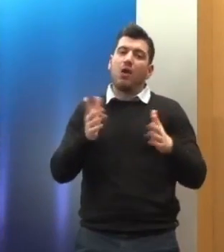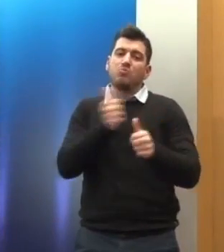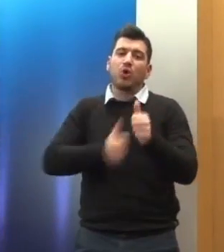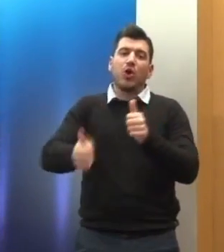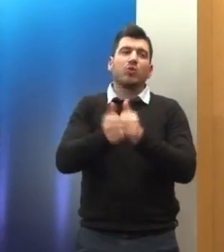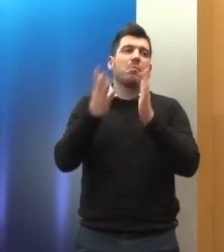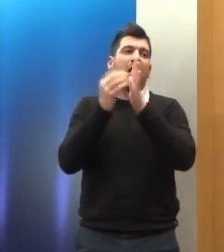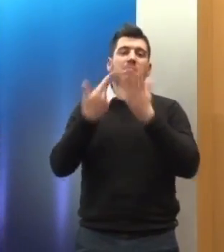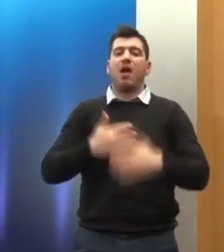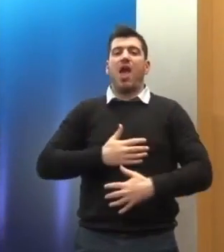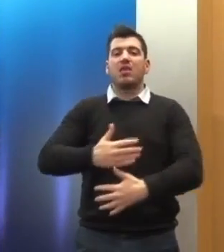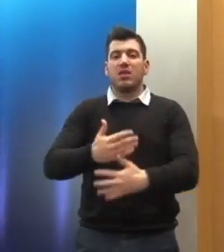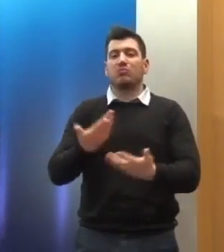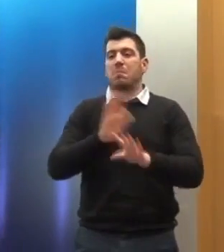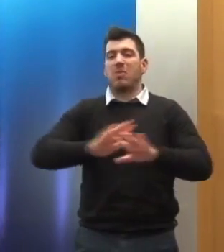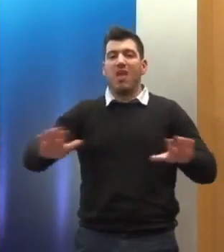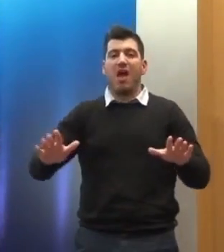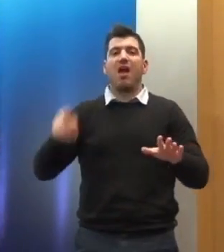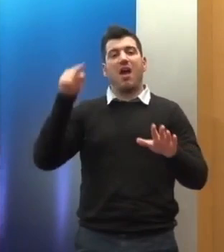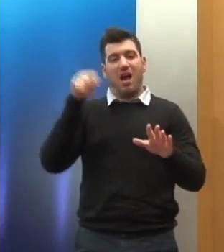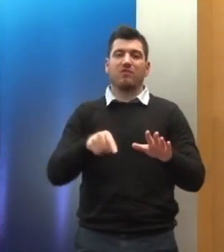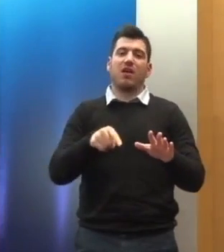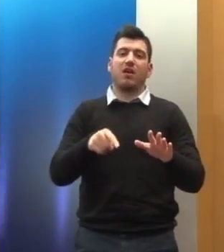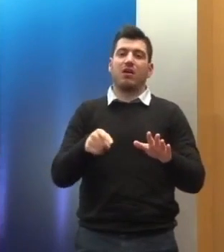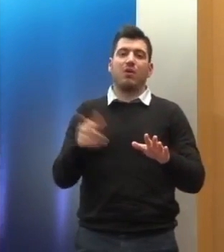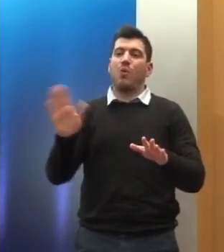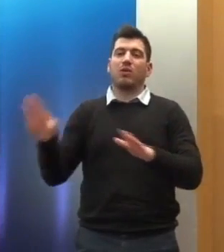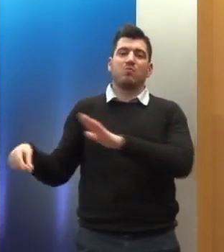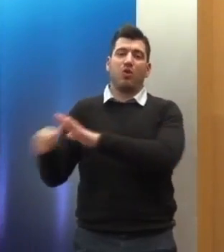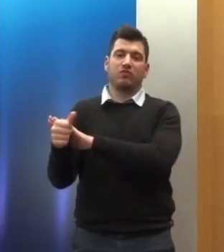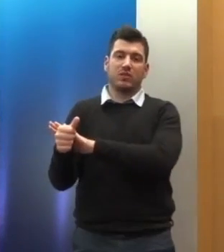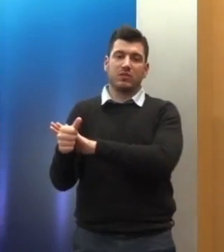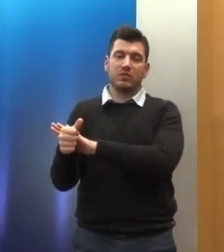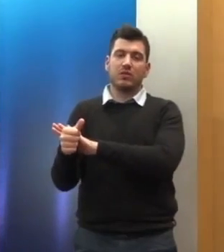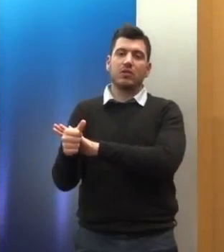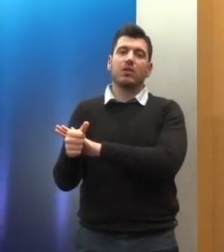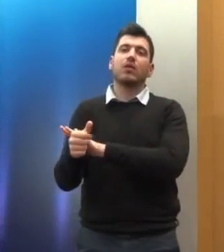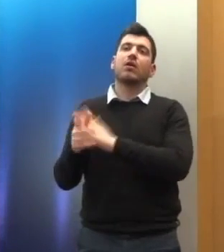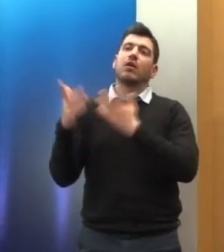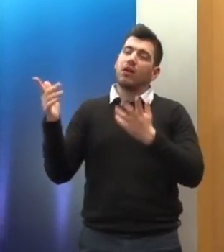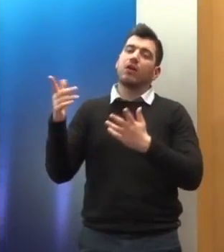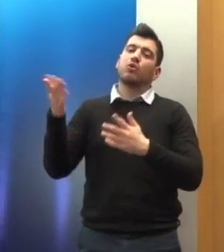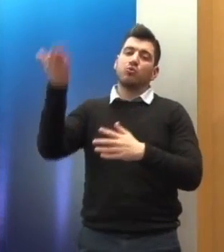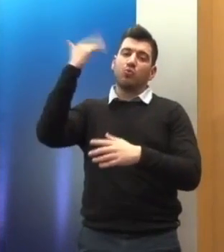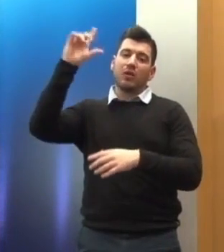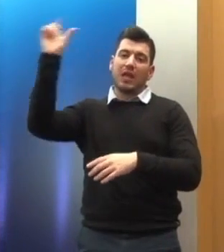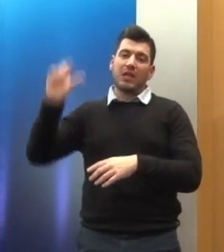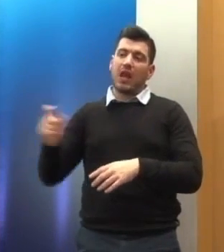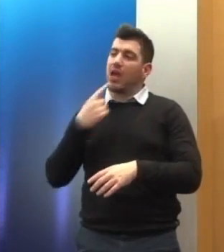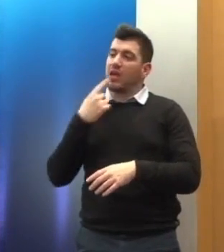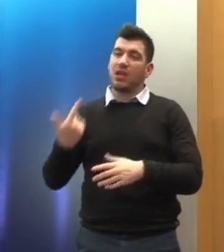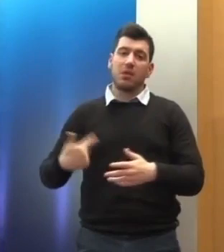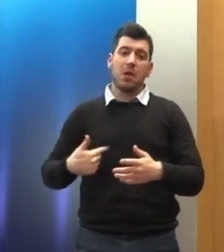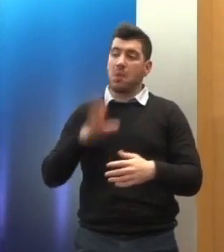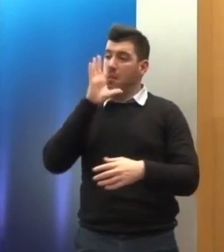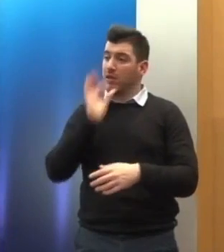κράτος έχει να θέσει προτεραιότητες μπροστά σε μια κατάσταση, η οποία όπως η ίδια η εκπρόσωπο της Ιταλίας τη χαρακτηρίζει στο δικαστήριο είναι δραματική. Είναι πρώτη φορά που άκουγα η